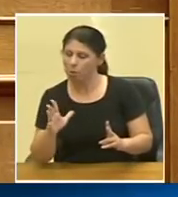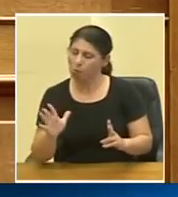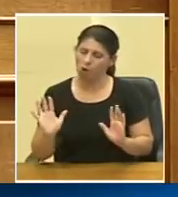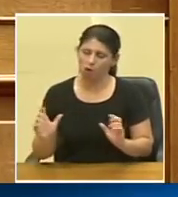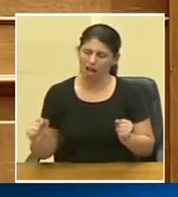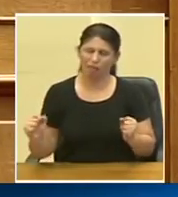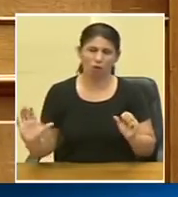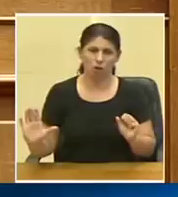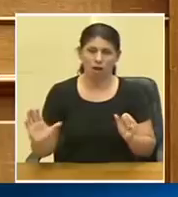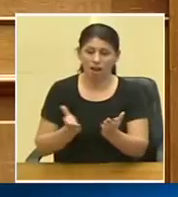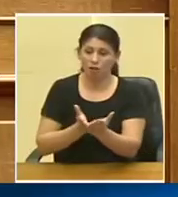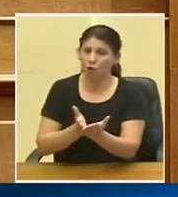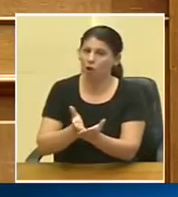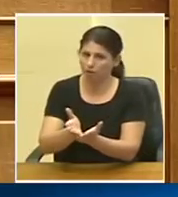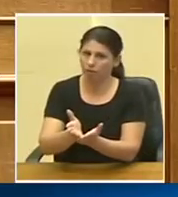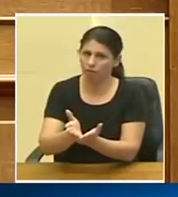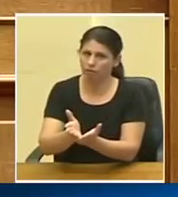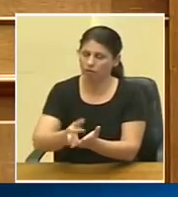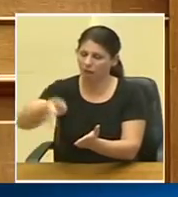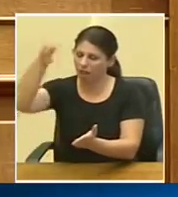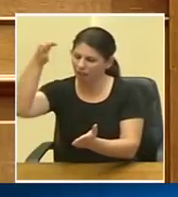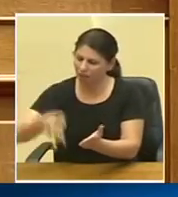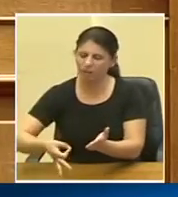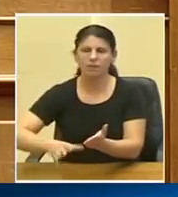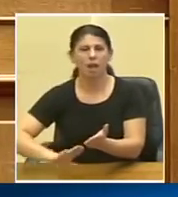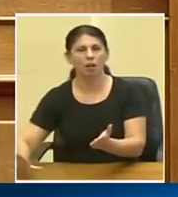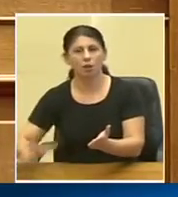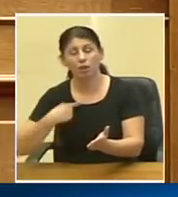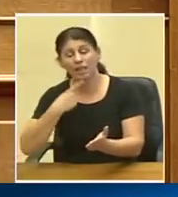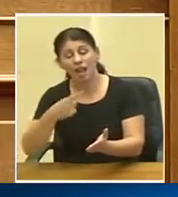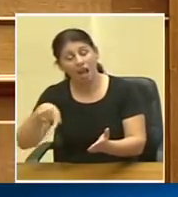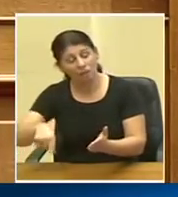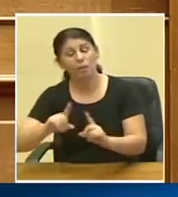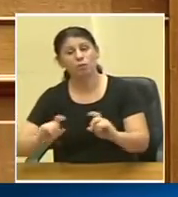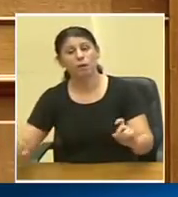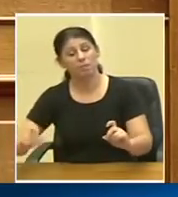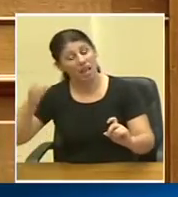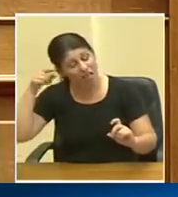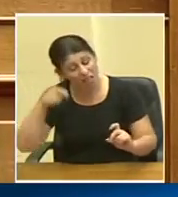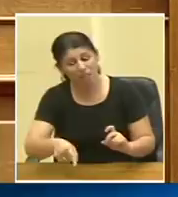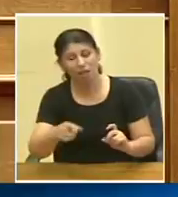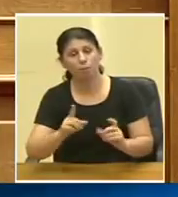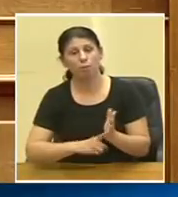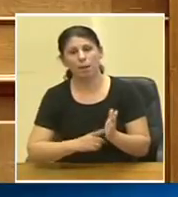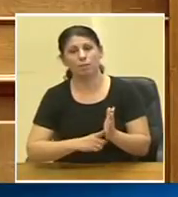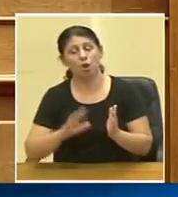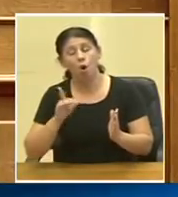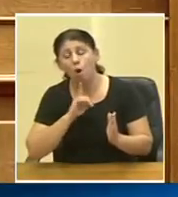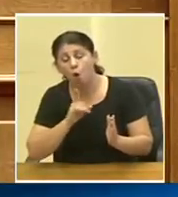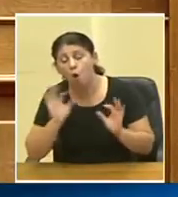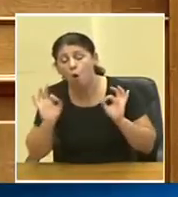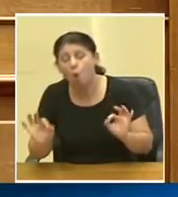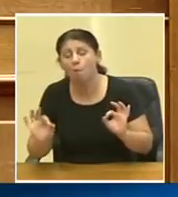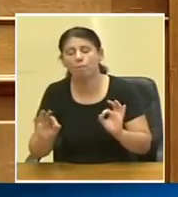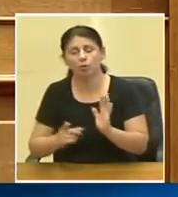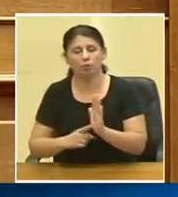αλλά το ύφος είναι κρυστάλλινο και λέει αυτά που πρέπει εκεί που πρέπει όπως πρέπει και να μην